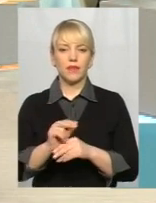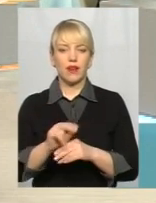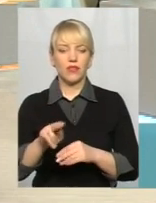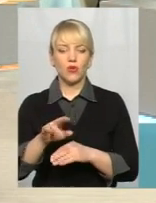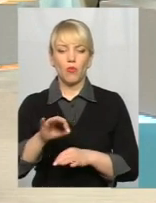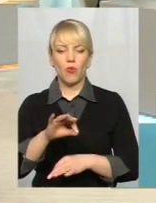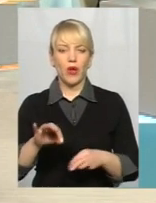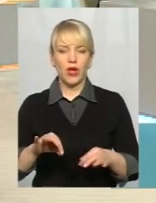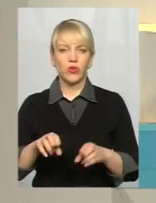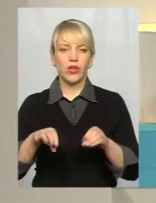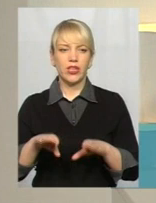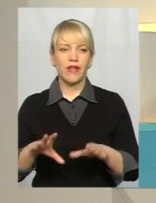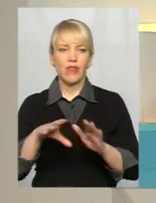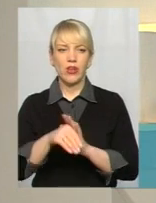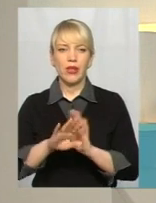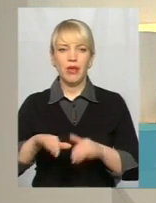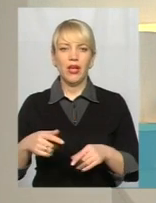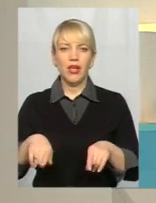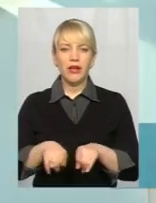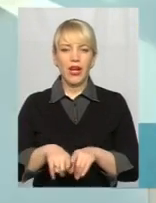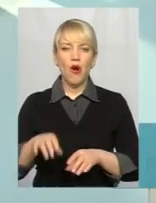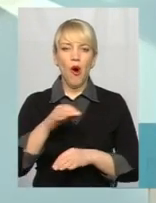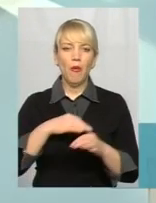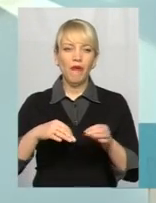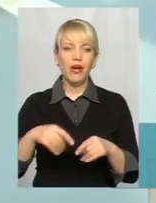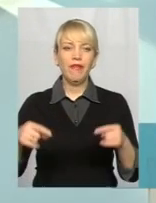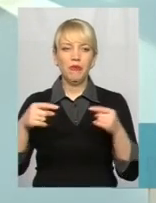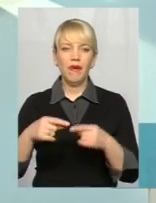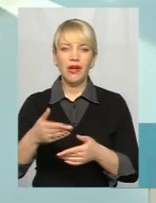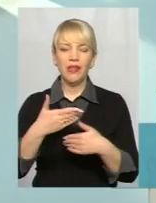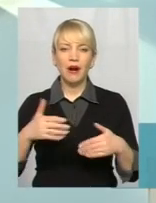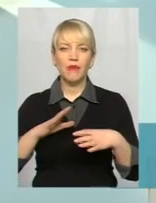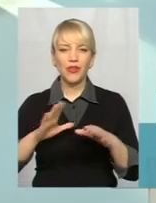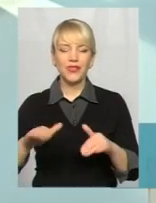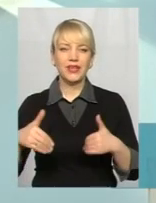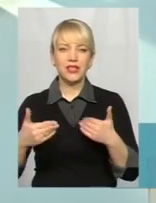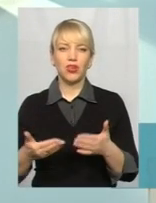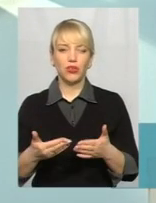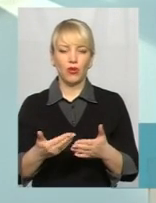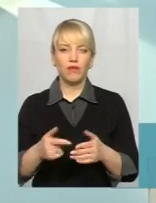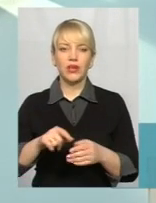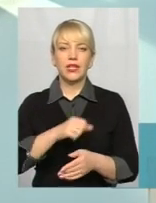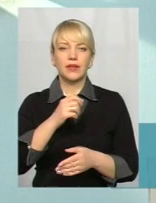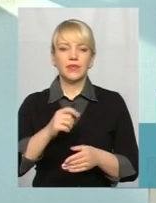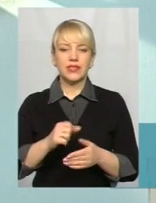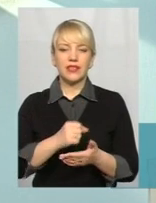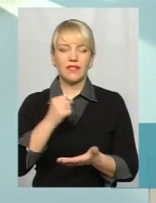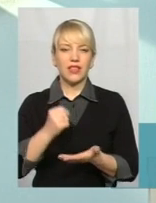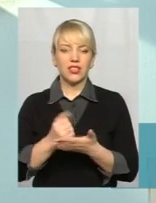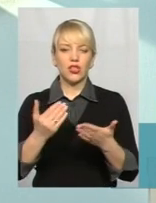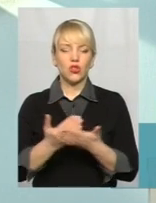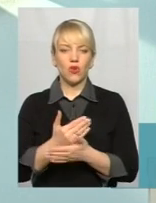вносяться після таких обговорень? Відповідно, нам було ініційовано, фактично, затверти нові правила